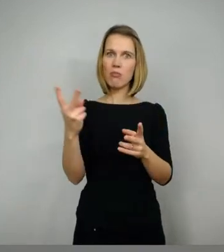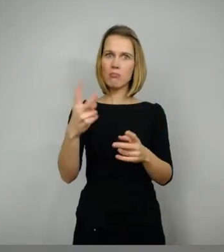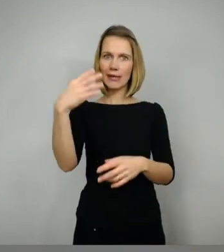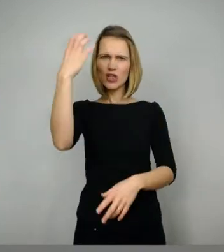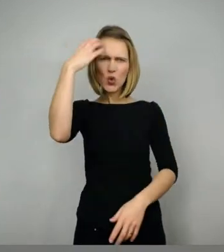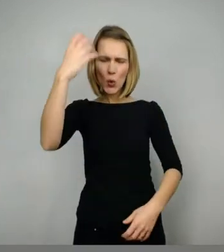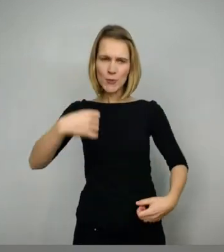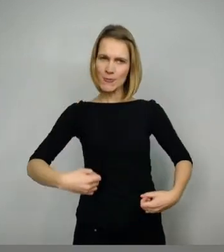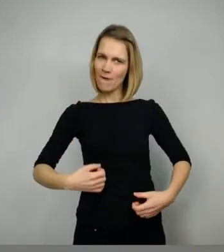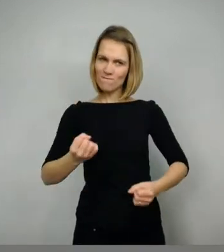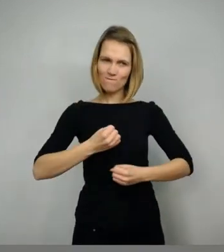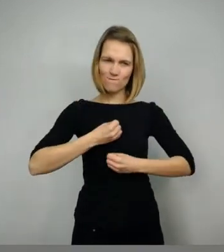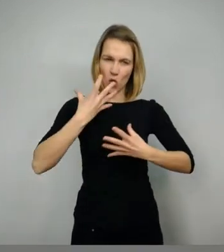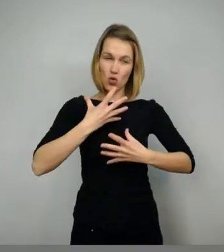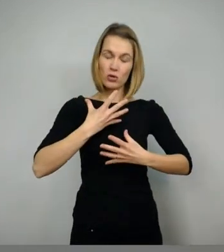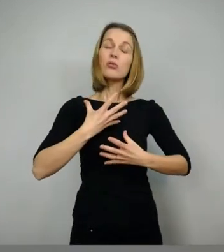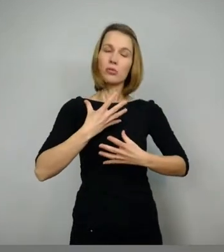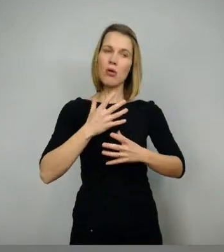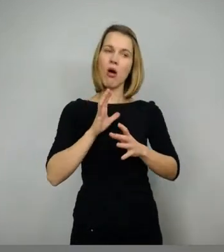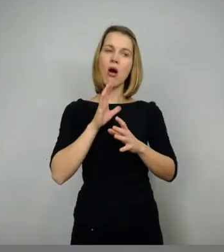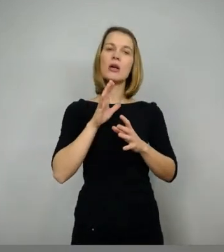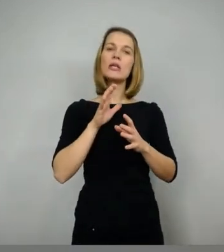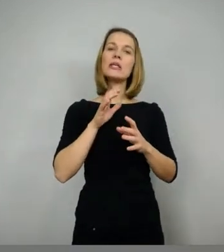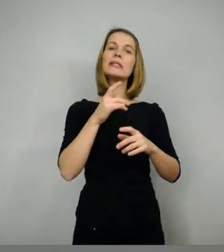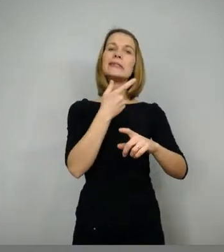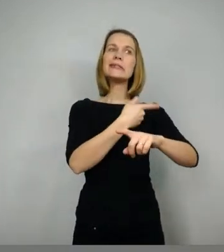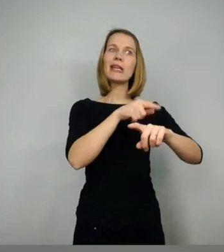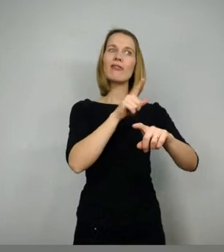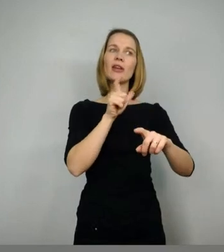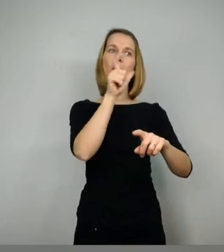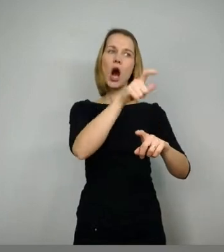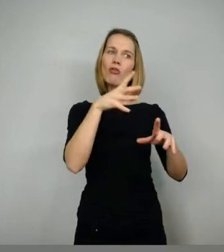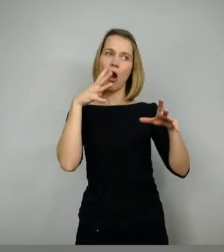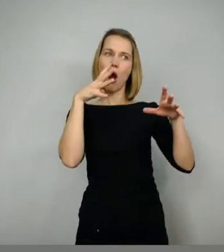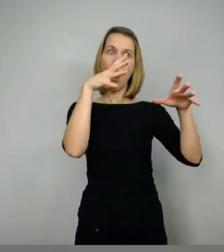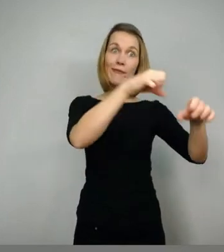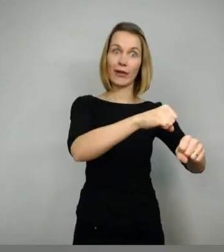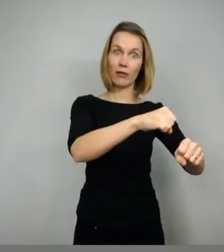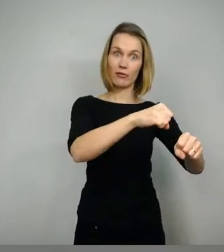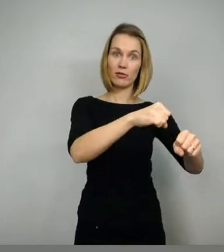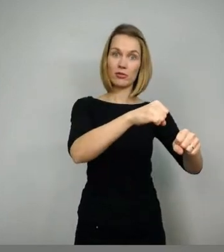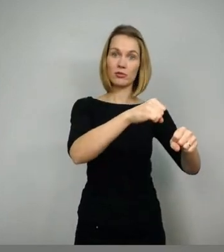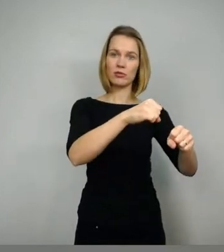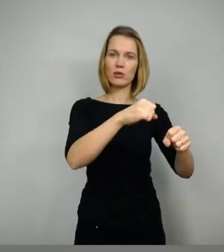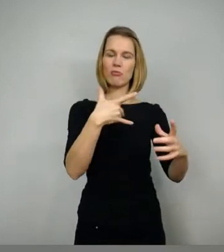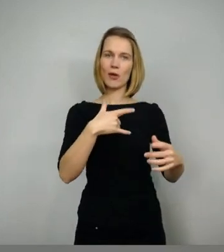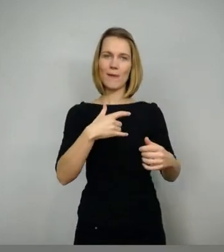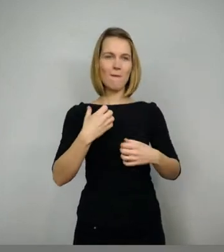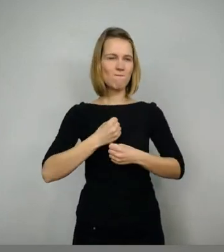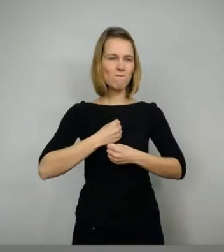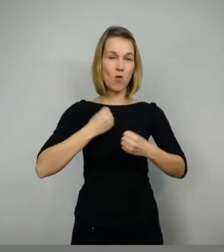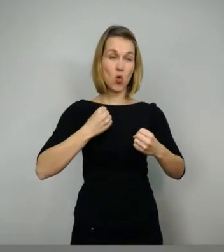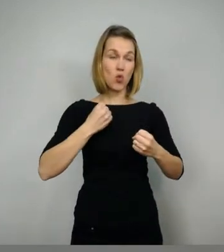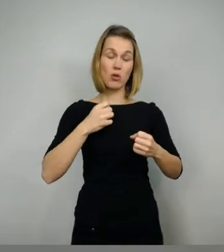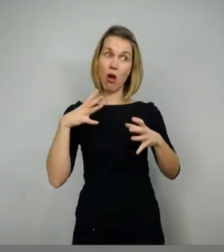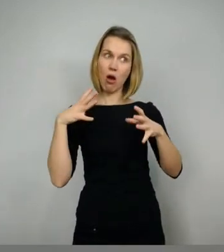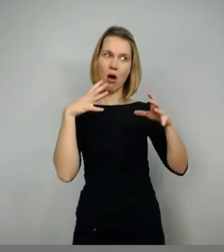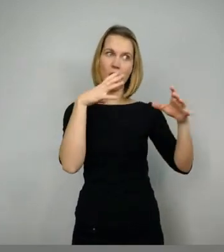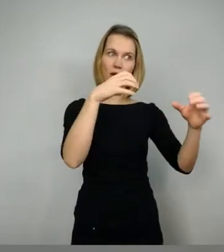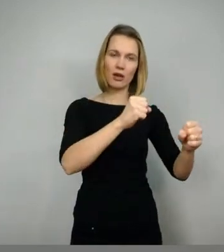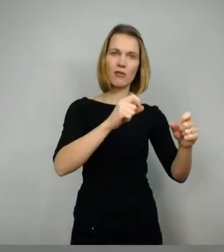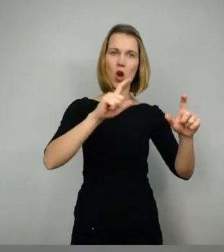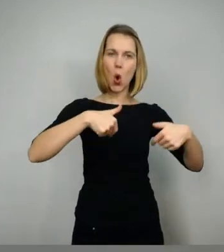Siegfried an. Er erkundet nicht verändern, sie waren zornig gemurrt. Sie werden zornig. Und es kommt zum Kampf.